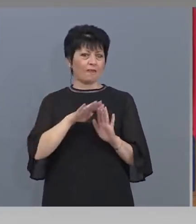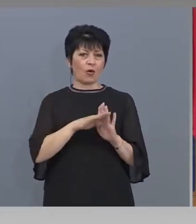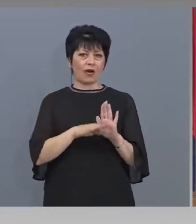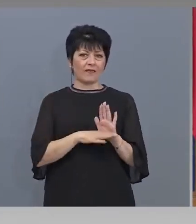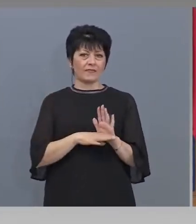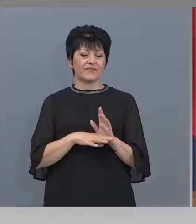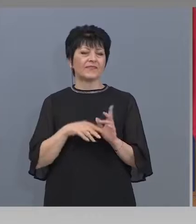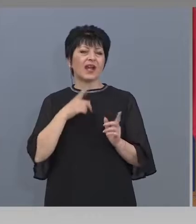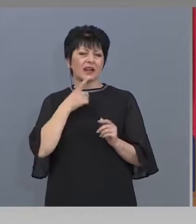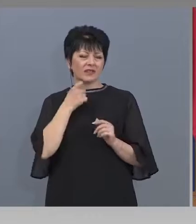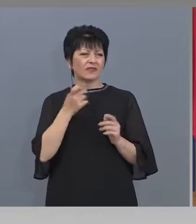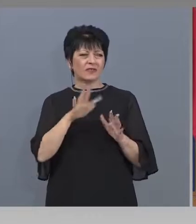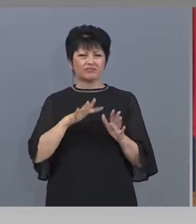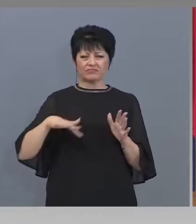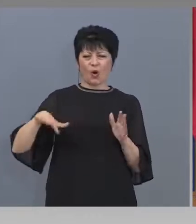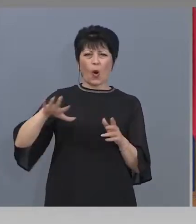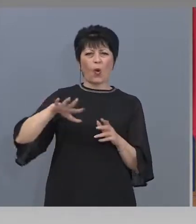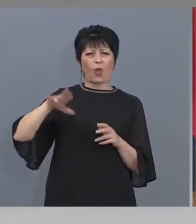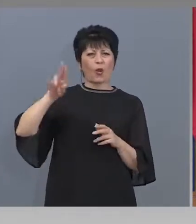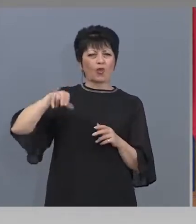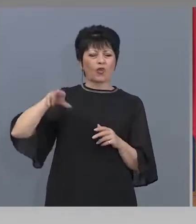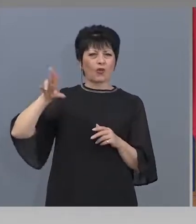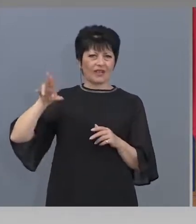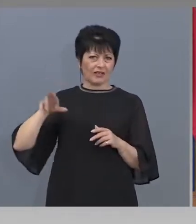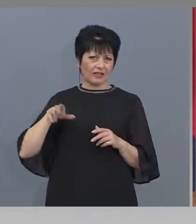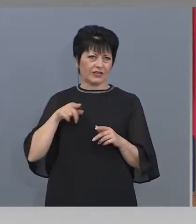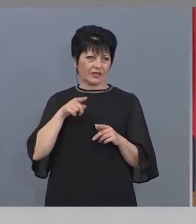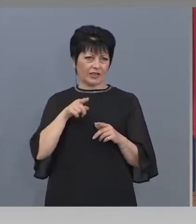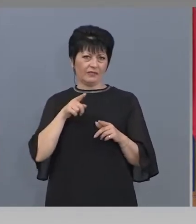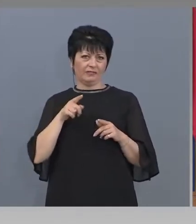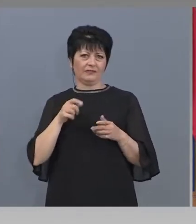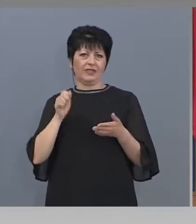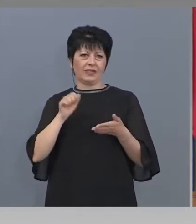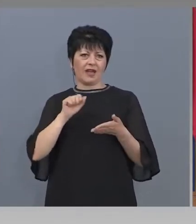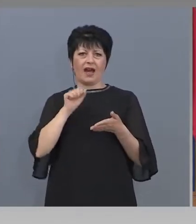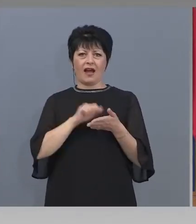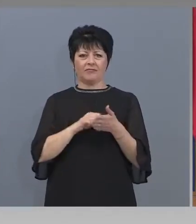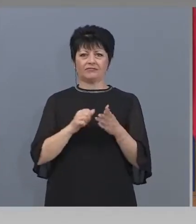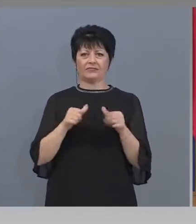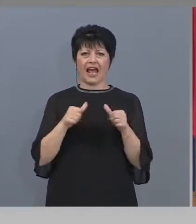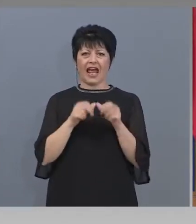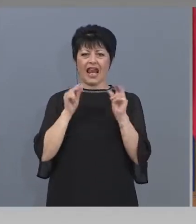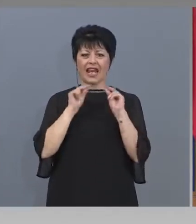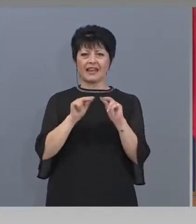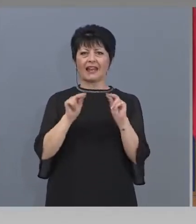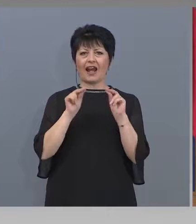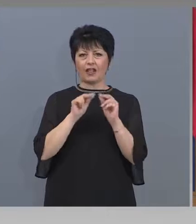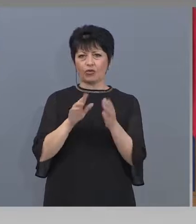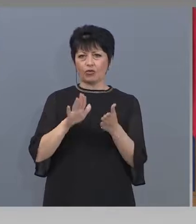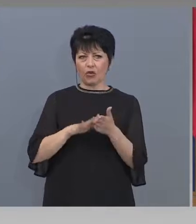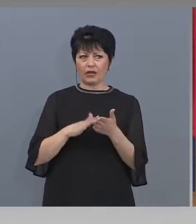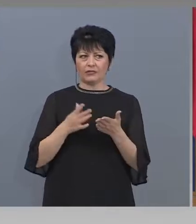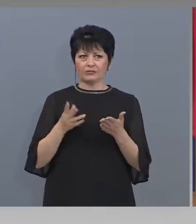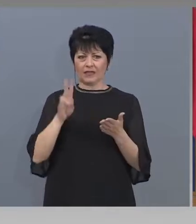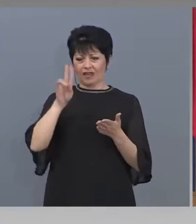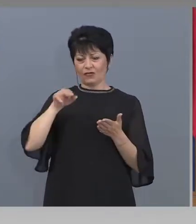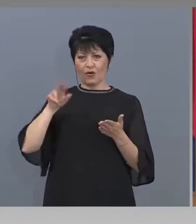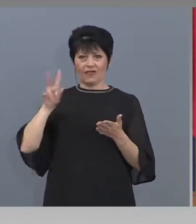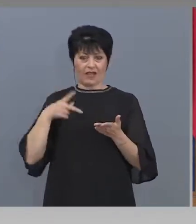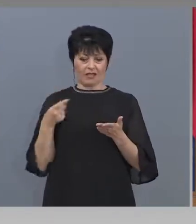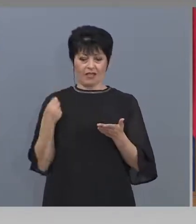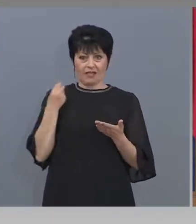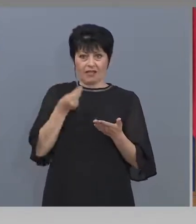Въобще скандинавските дръжави дотират издаването на скандинавска литература с огромни суми. Превода.